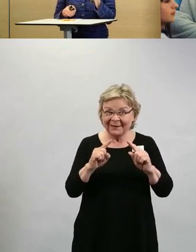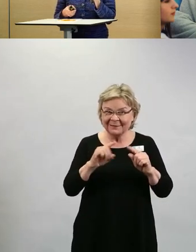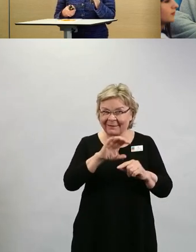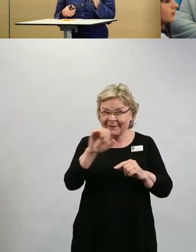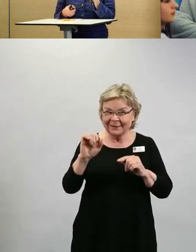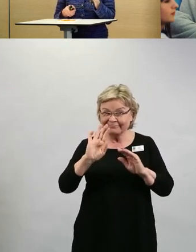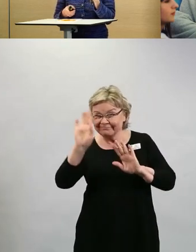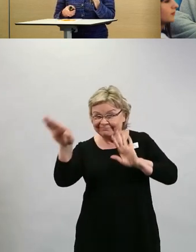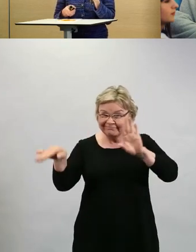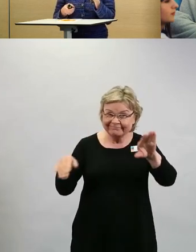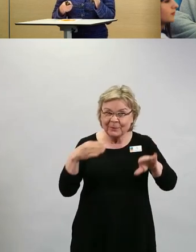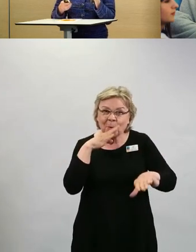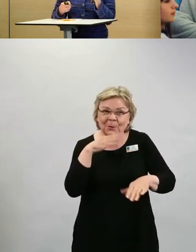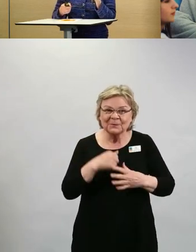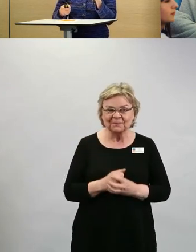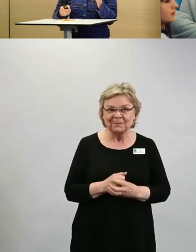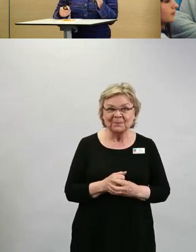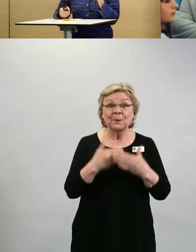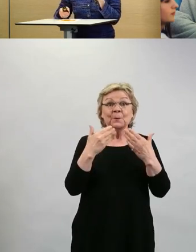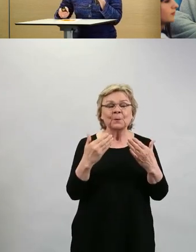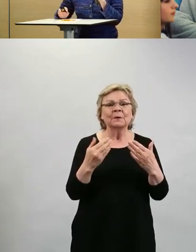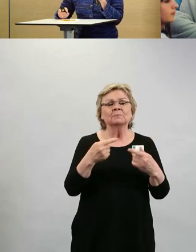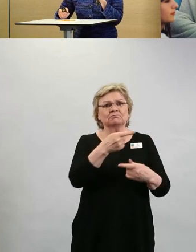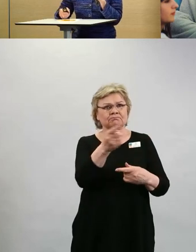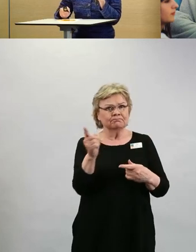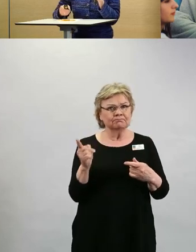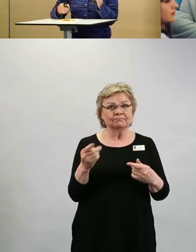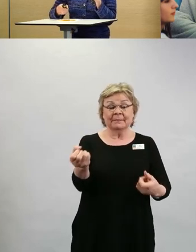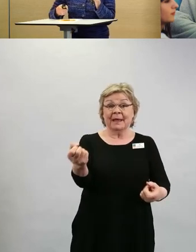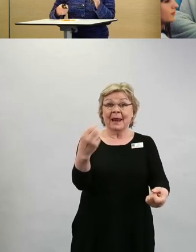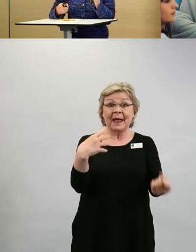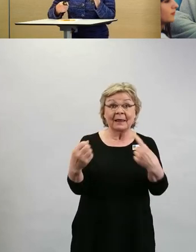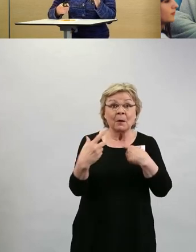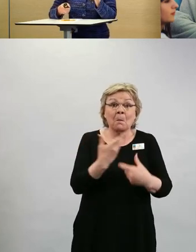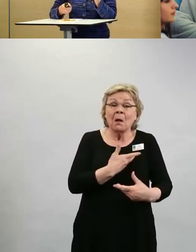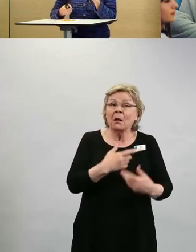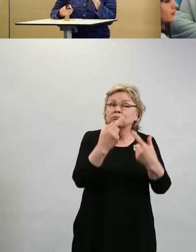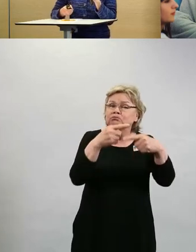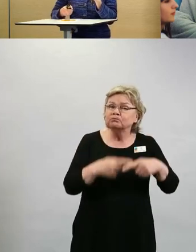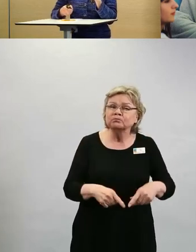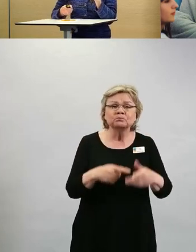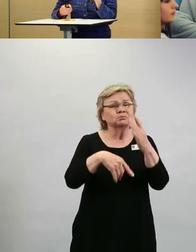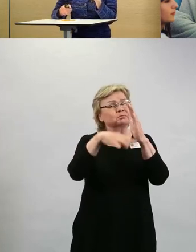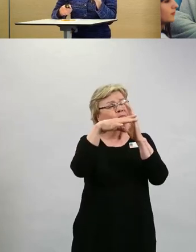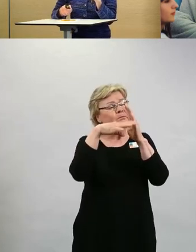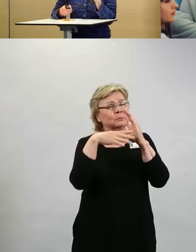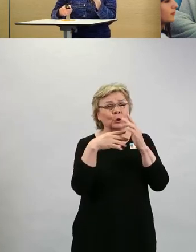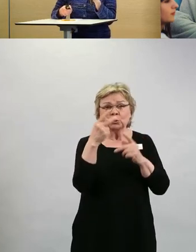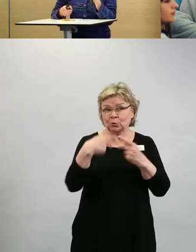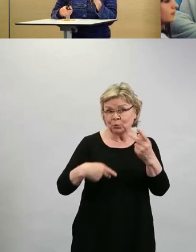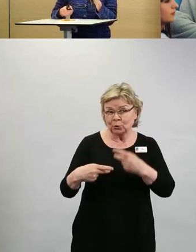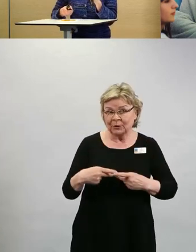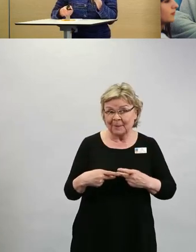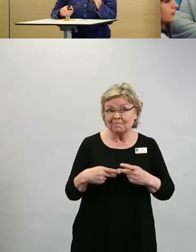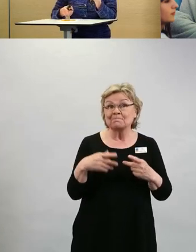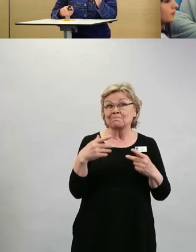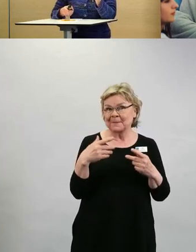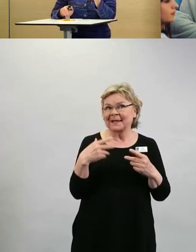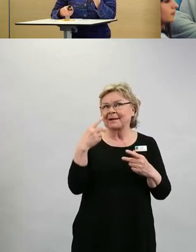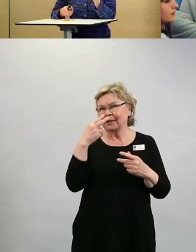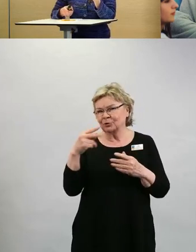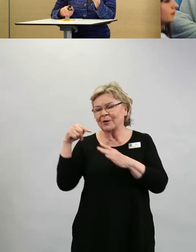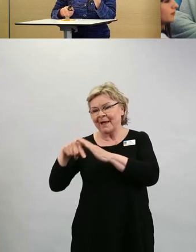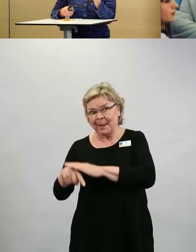niitä kysymyksiä, joita te olette meille lähettäneet ja käydään niitä läpi. Näitä tuli ehkä eniten, mutta toki otetaan sitten muitakin